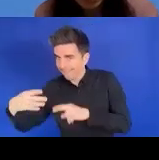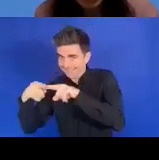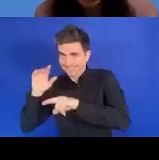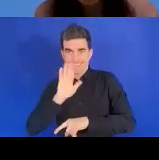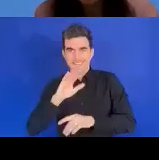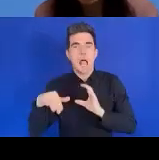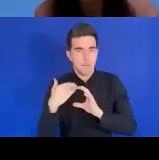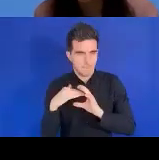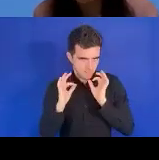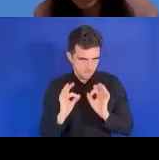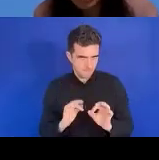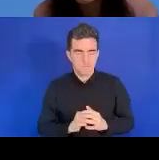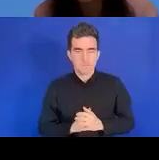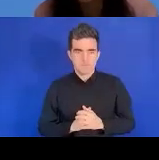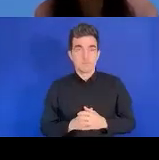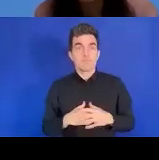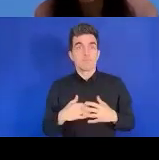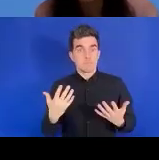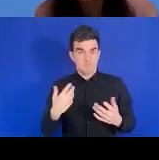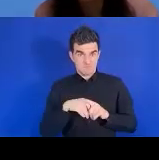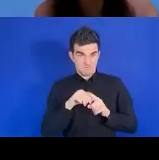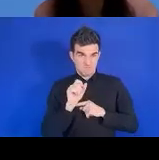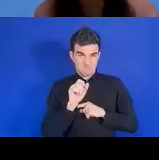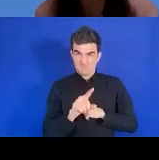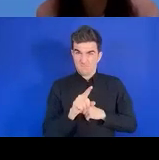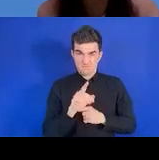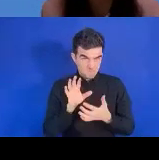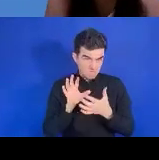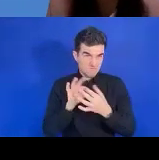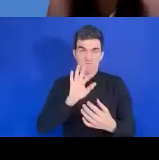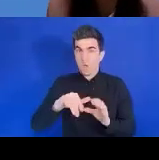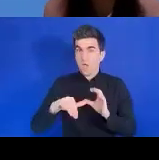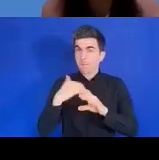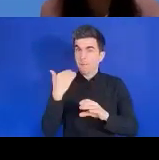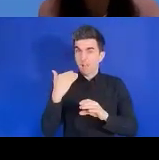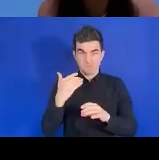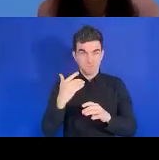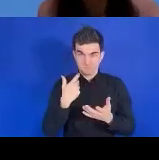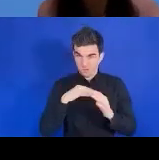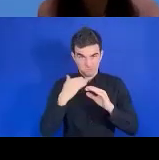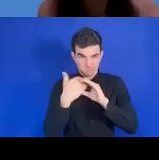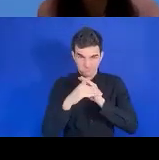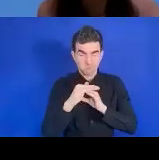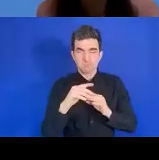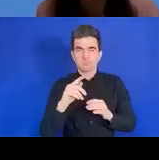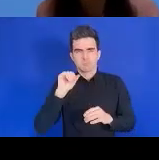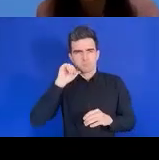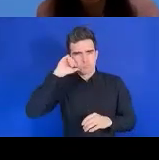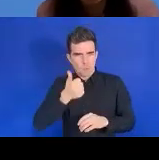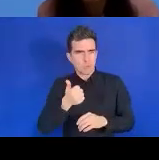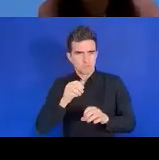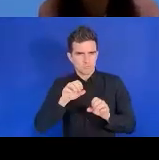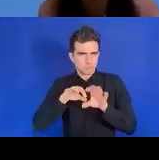après la réunion, demain. Et si vous n'avez pas reçu le lien, vous pouvez également nous contacter